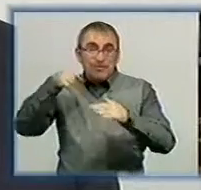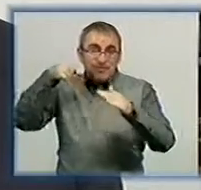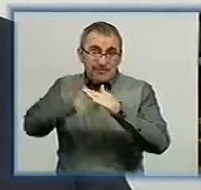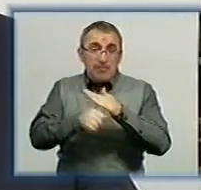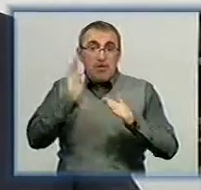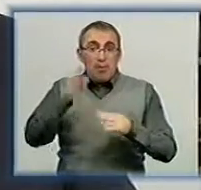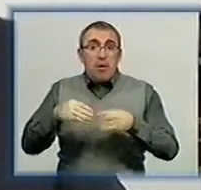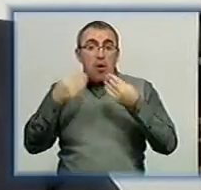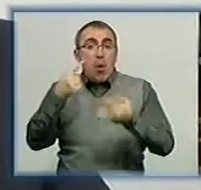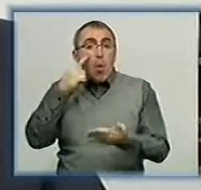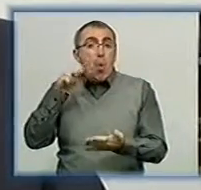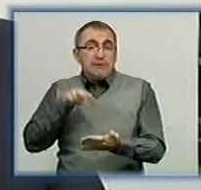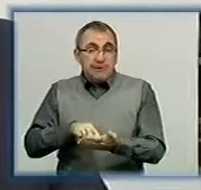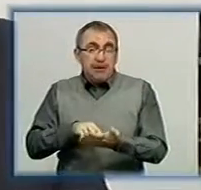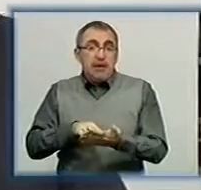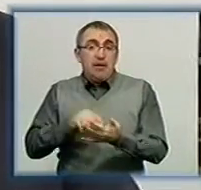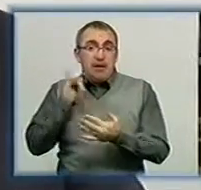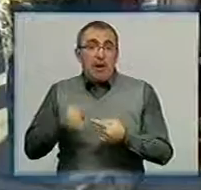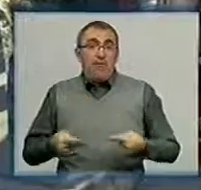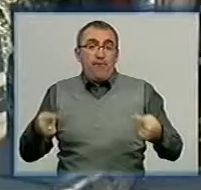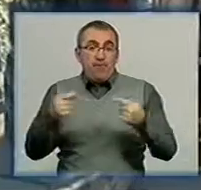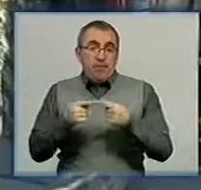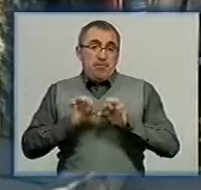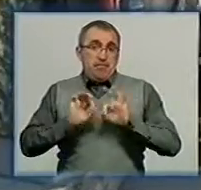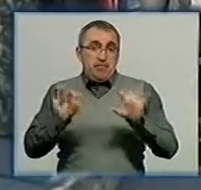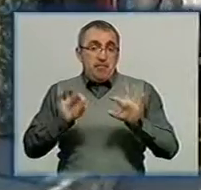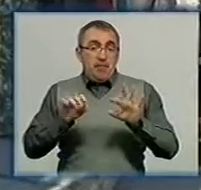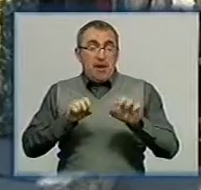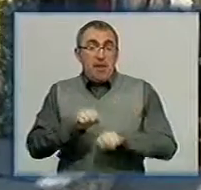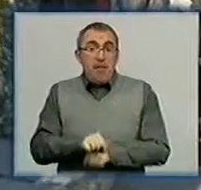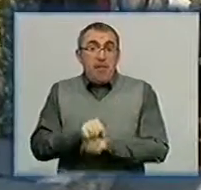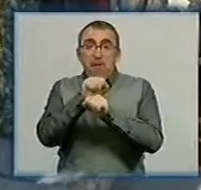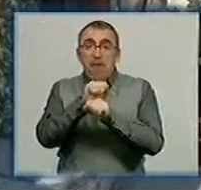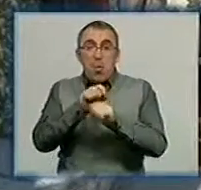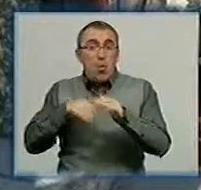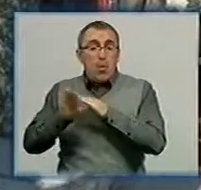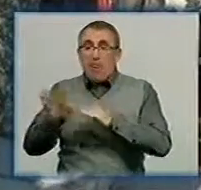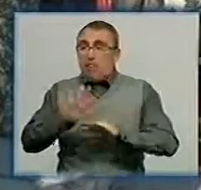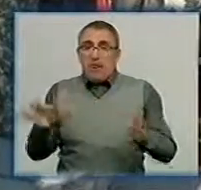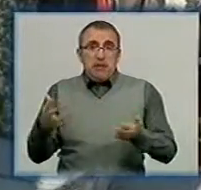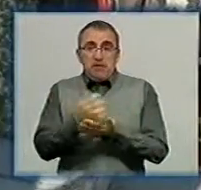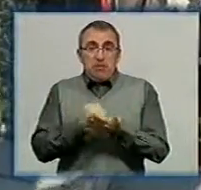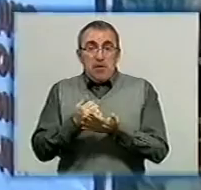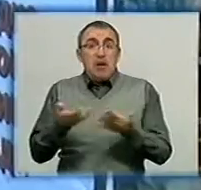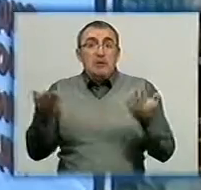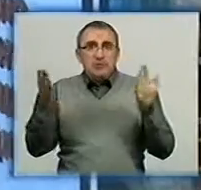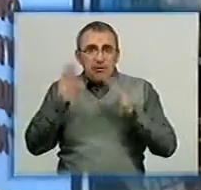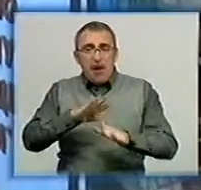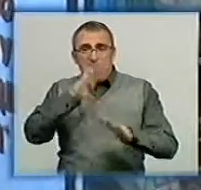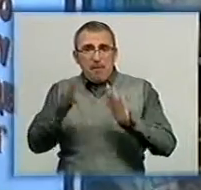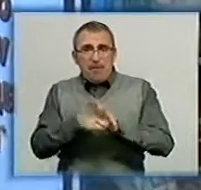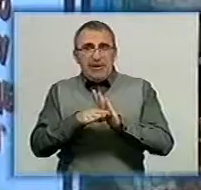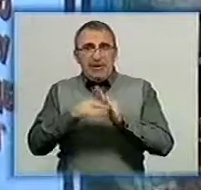також буде дана оцінка і відповідний револю. Пікетувальники розходитись не збираються і стверджують, що залишатимуться під стінами